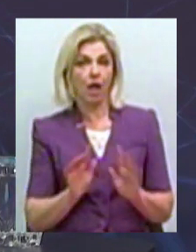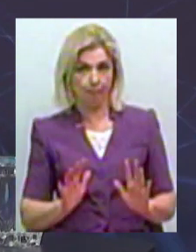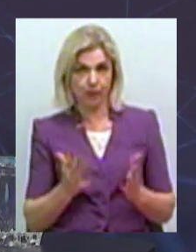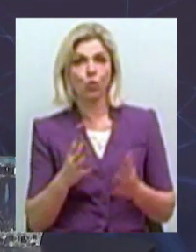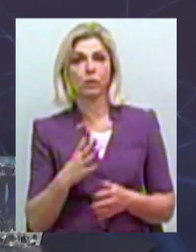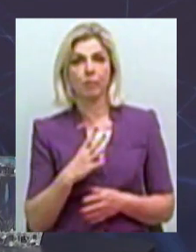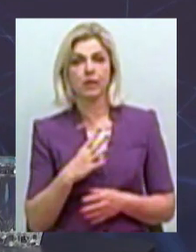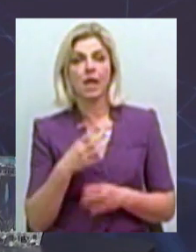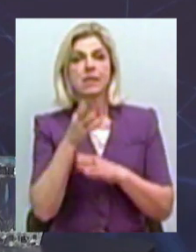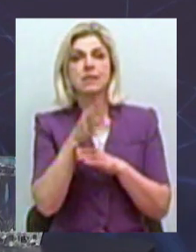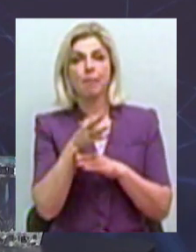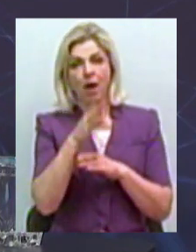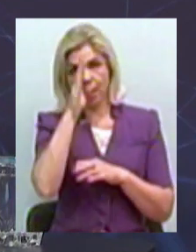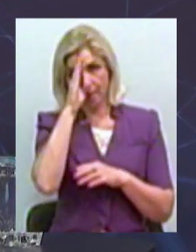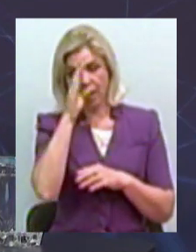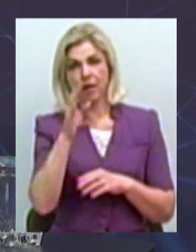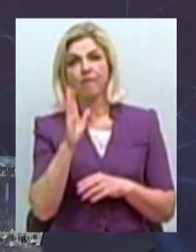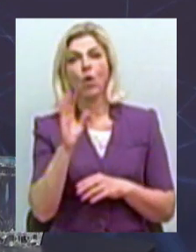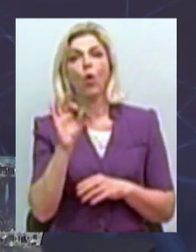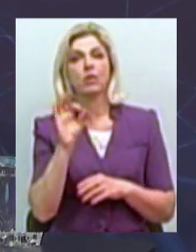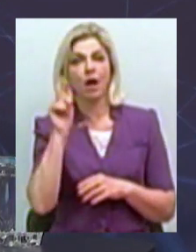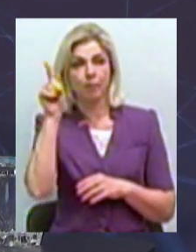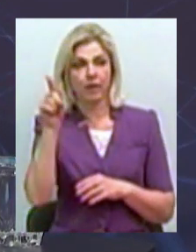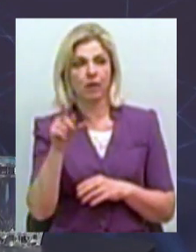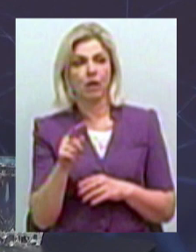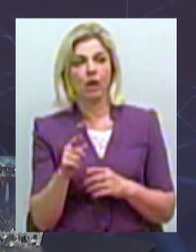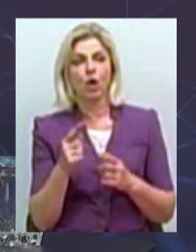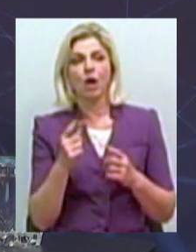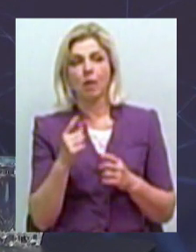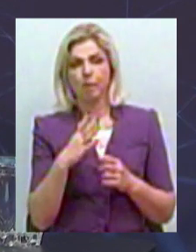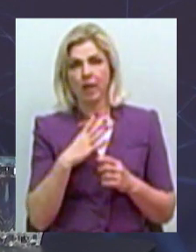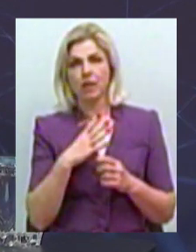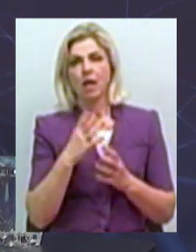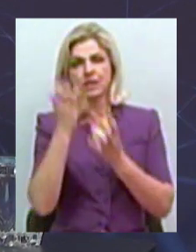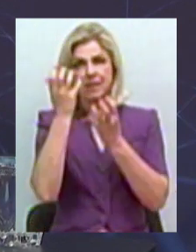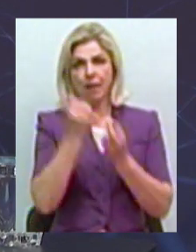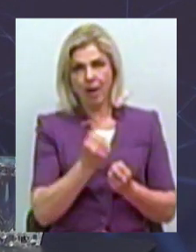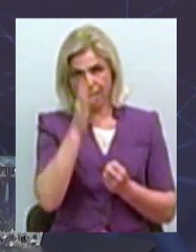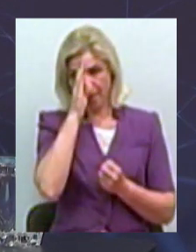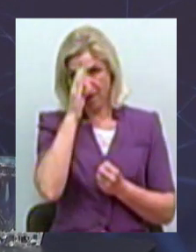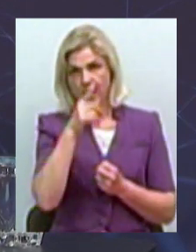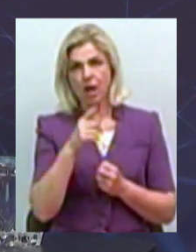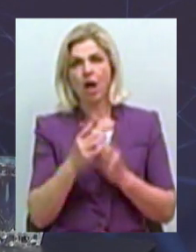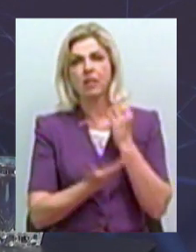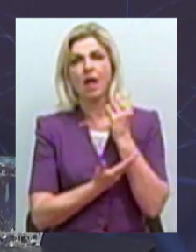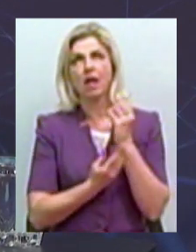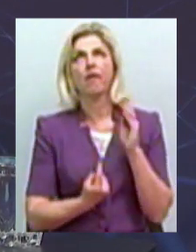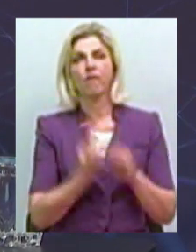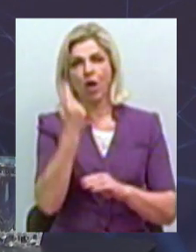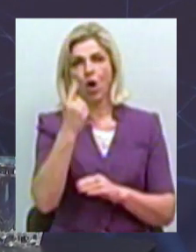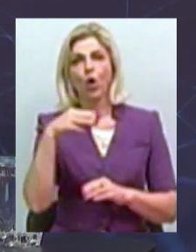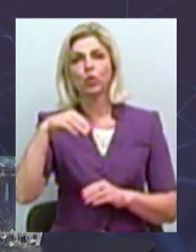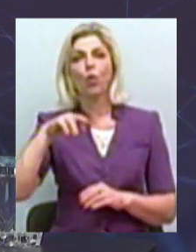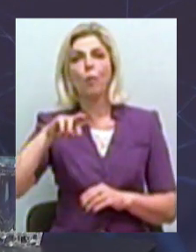ми знімали хлопця в корабельному районі з величезної тополі. Тут там застряг м'яч, він